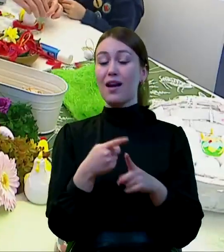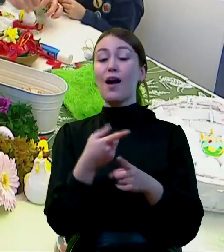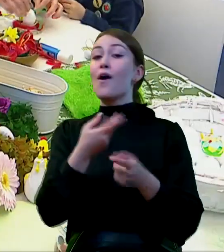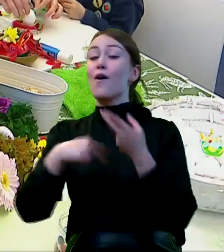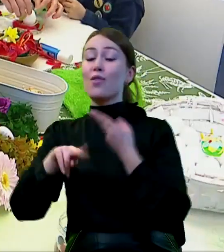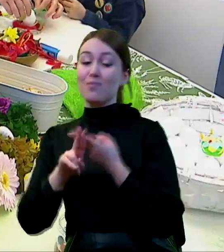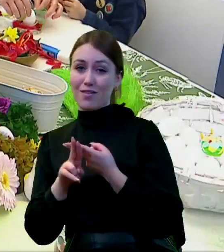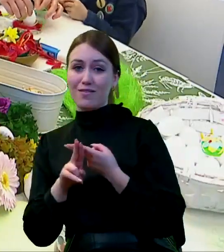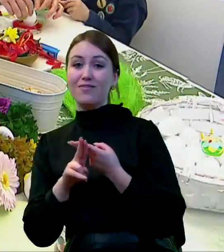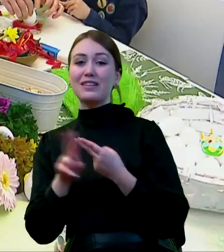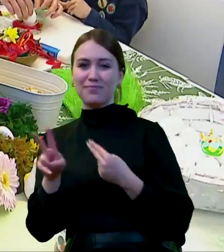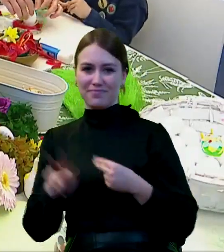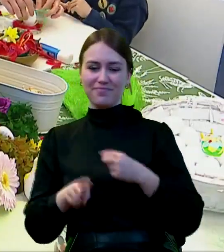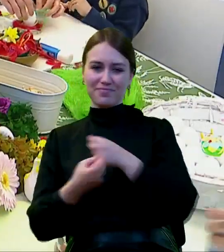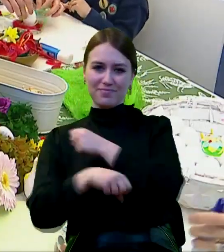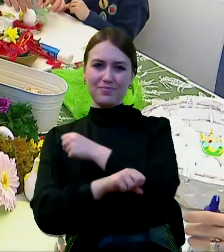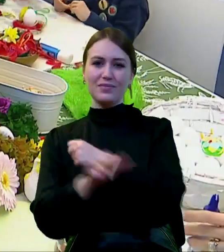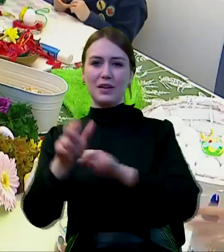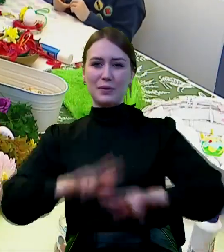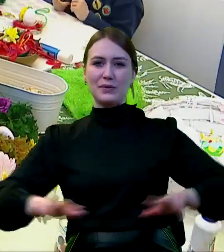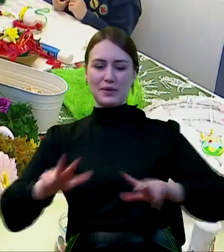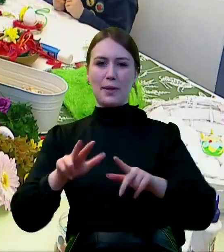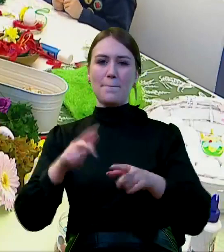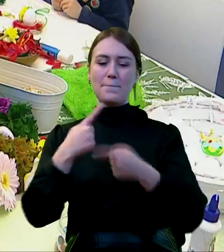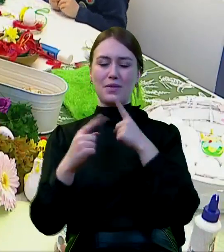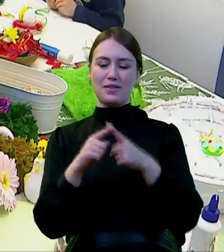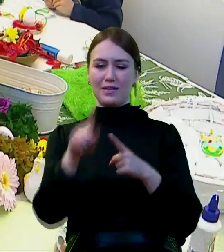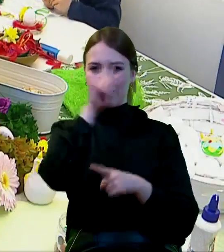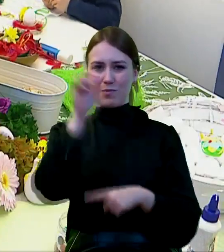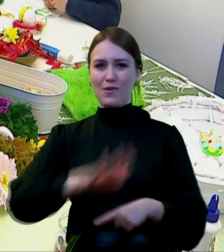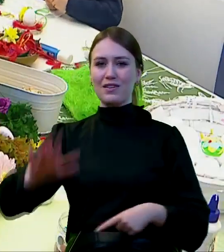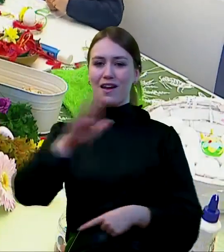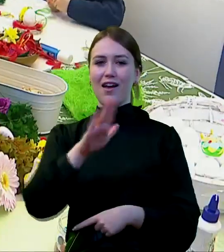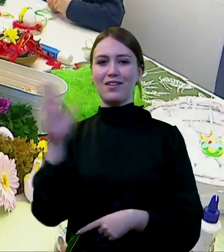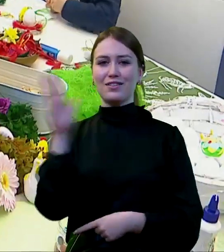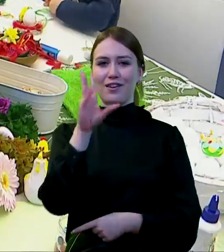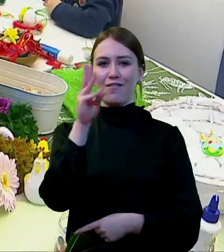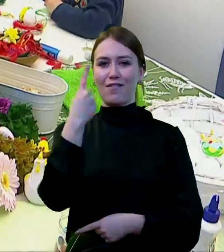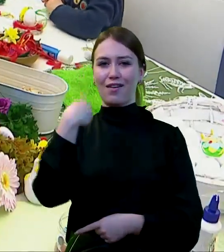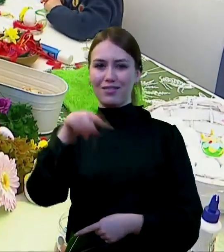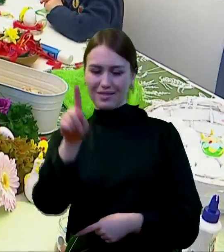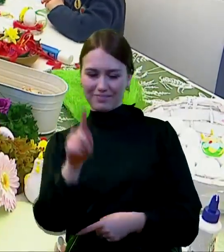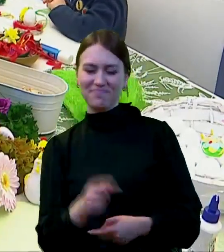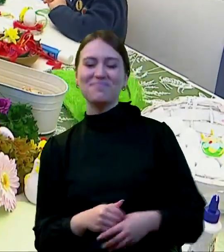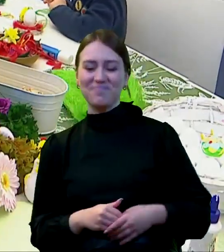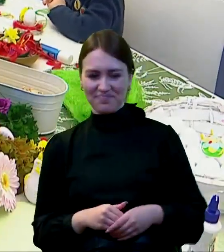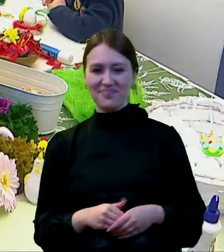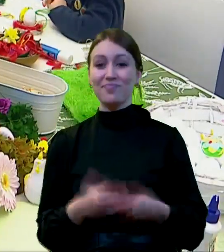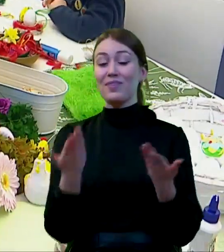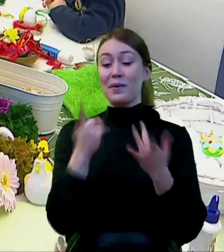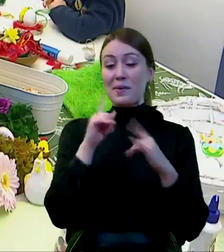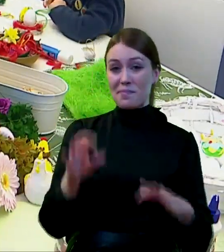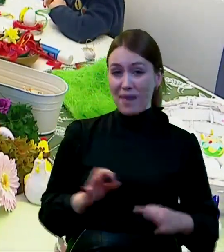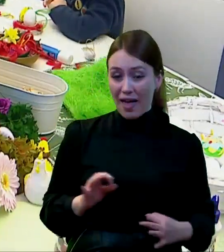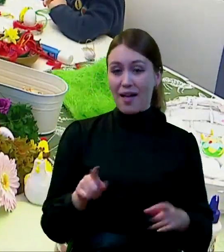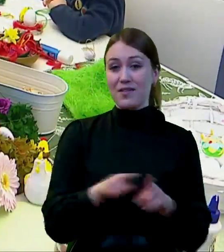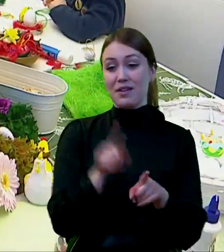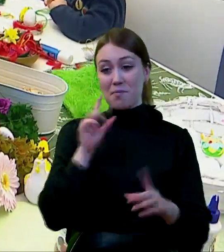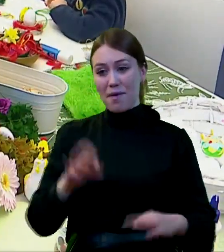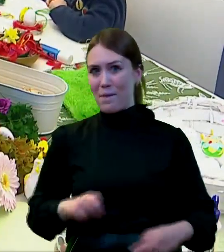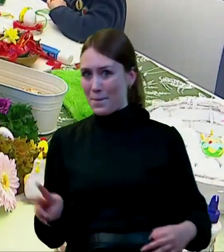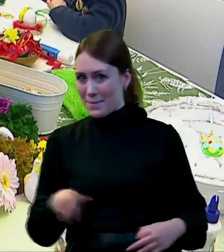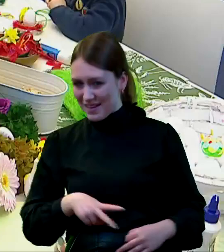to pytanie odpowie wiceminister rodziny i polityki społecznej, pan Stanisław Szwed. Szanowni państwo, szanowni państwo